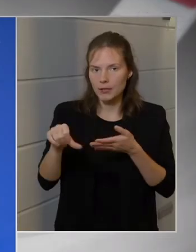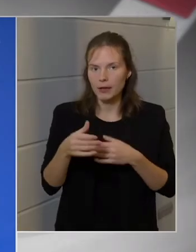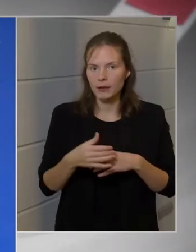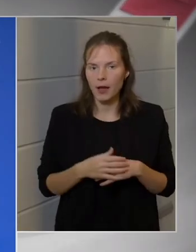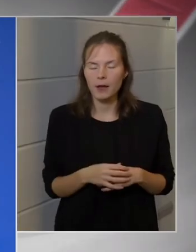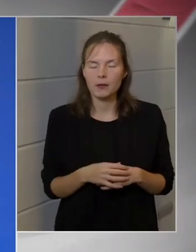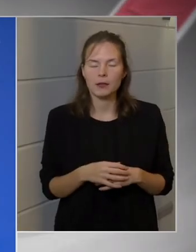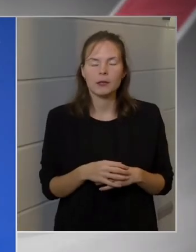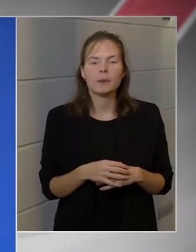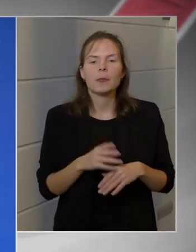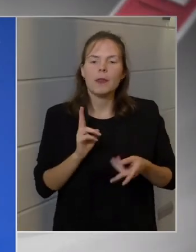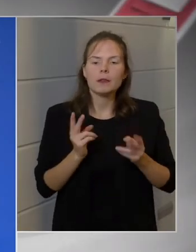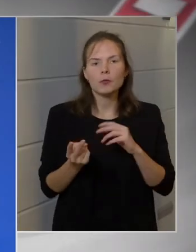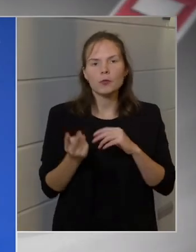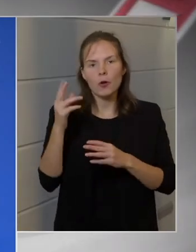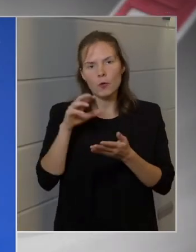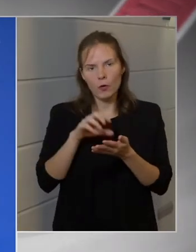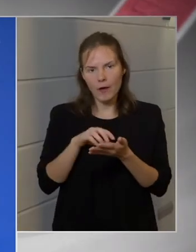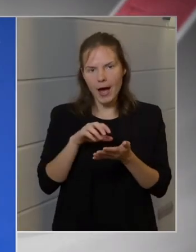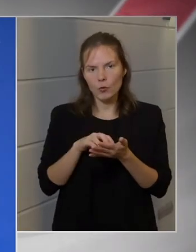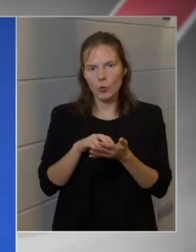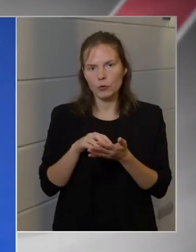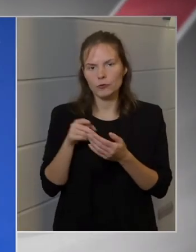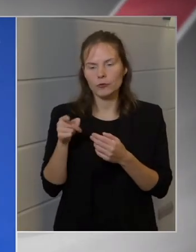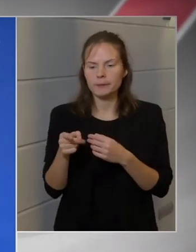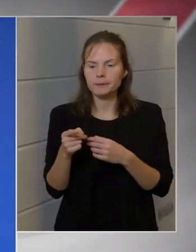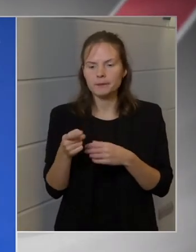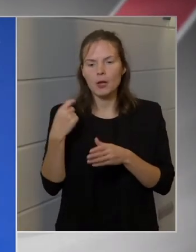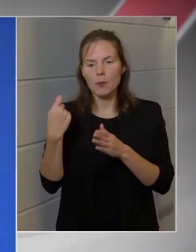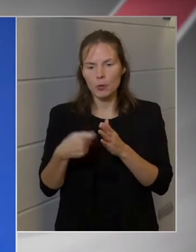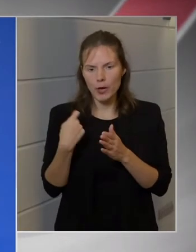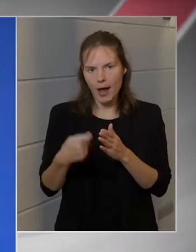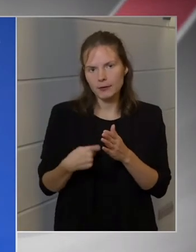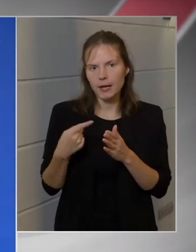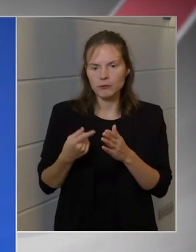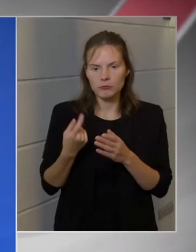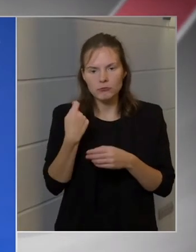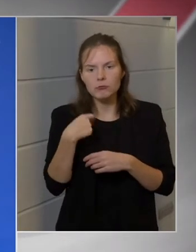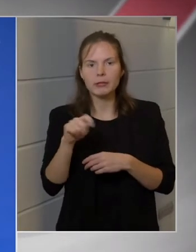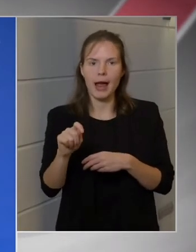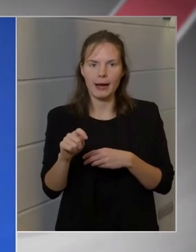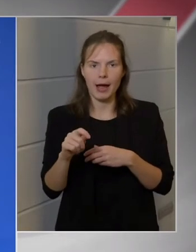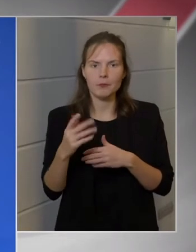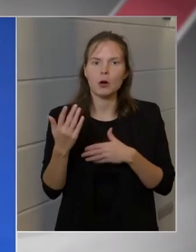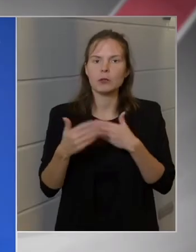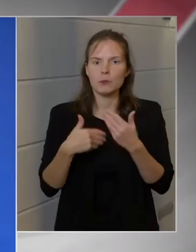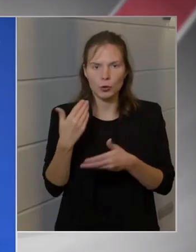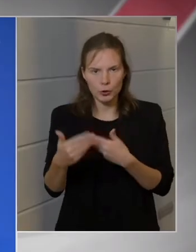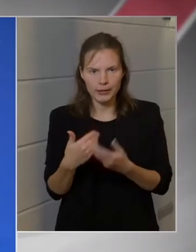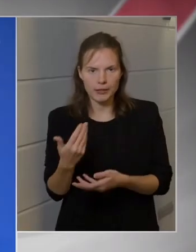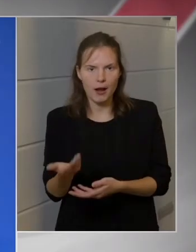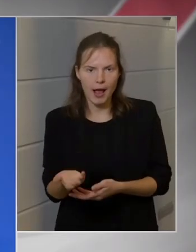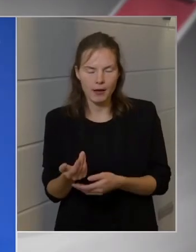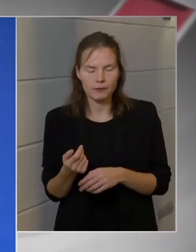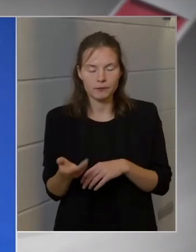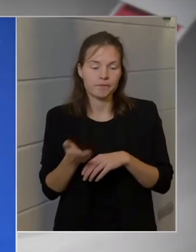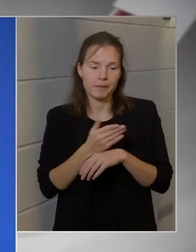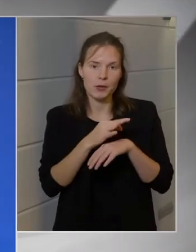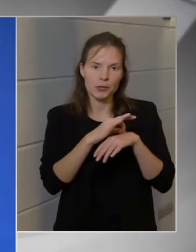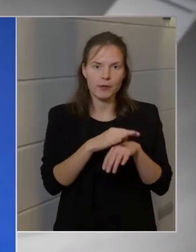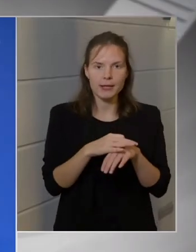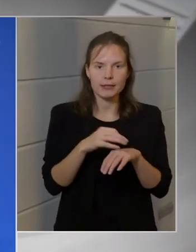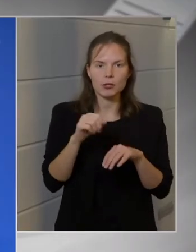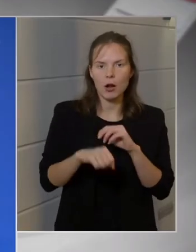Tehát azt, hogy a főváros egy projektet drágában bonyolított le, kétségével az előző vezetés alatt, ahhoz mi